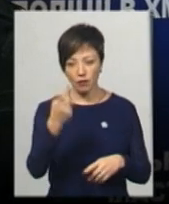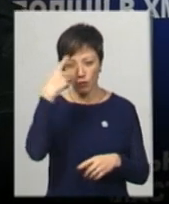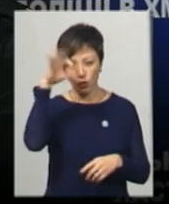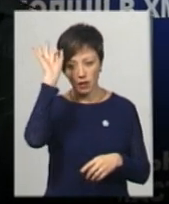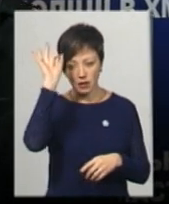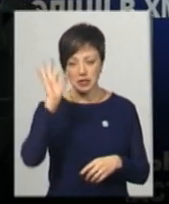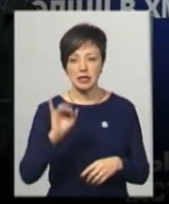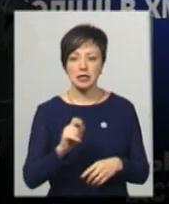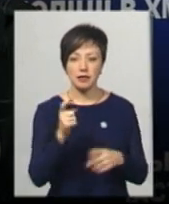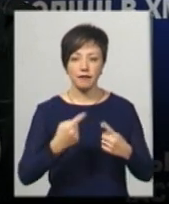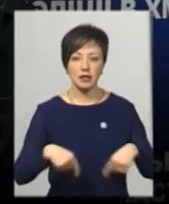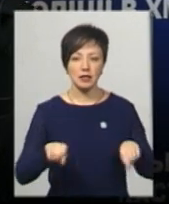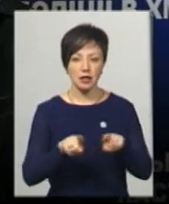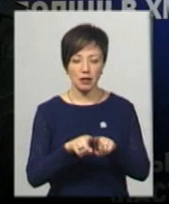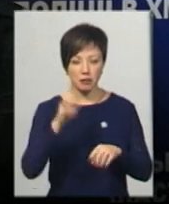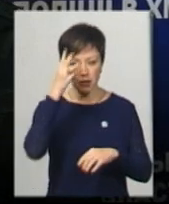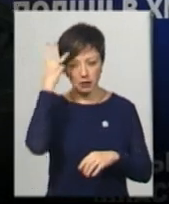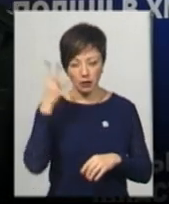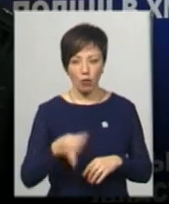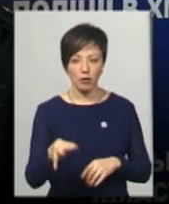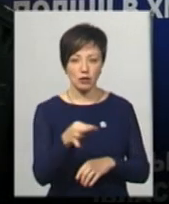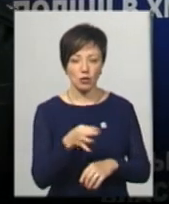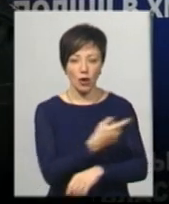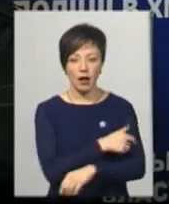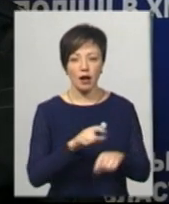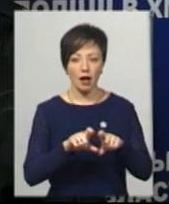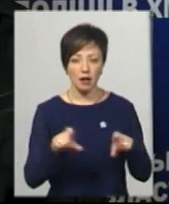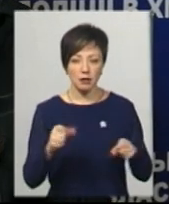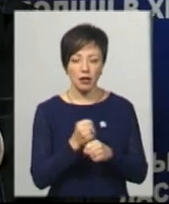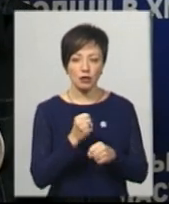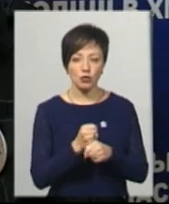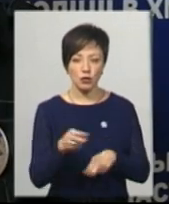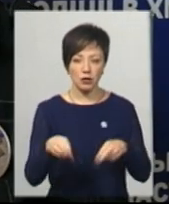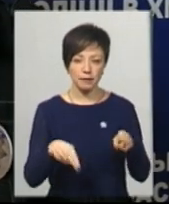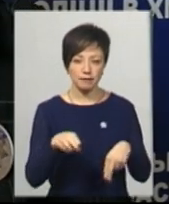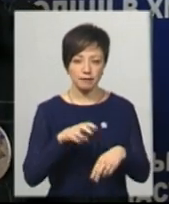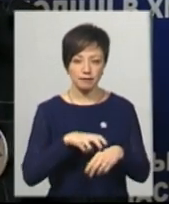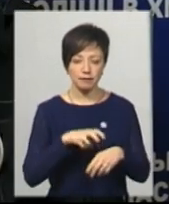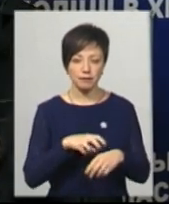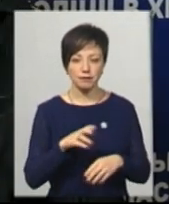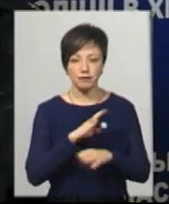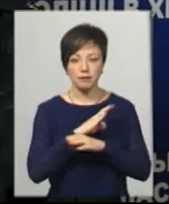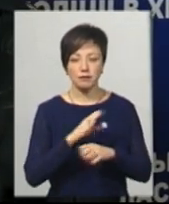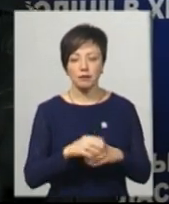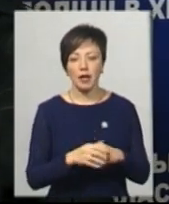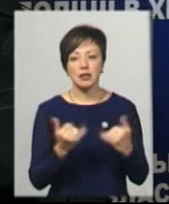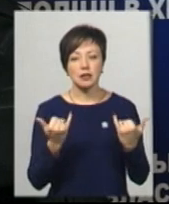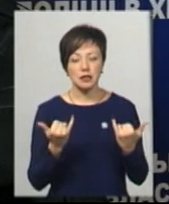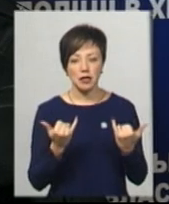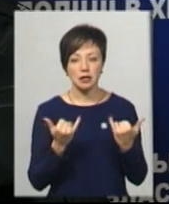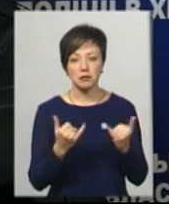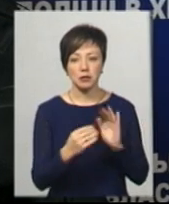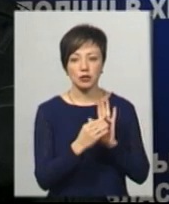поліції з відділення Хмельницької обласної лікарні, у якому працюють патологоанатоми. Наразі